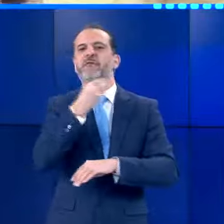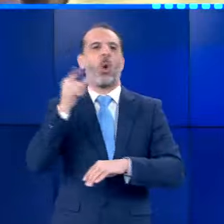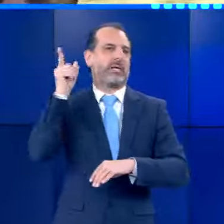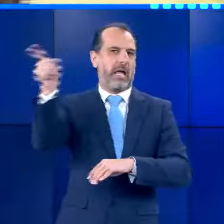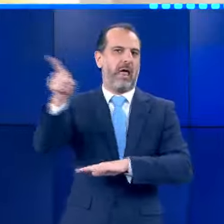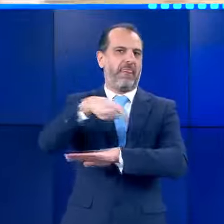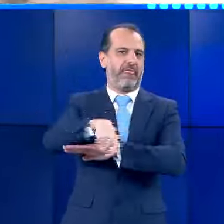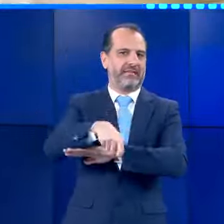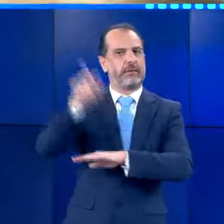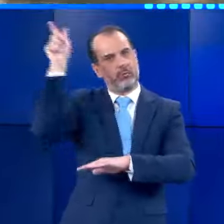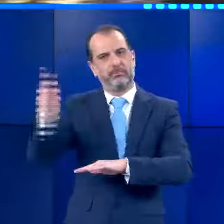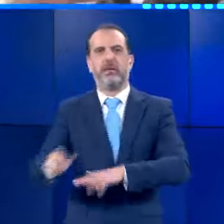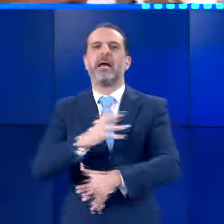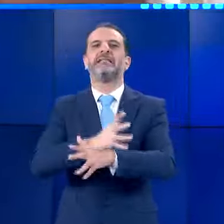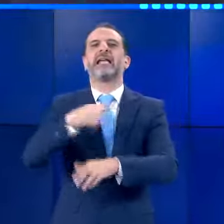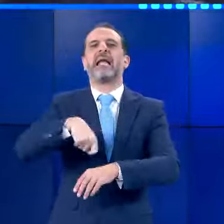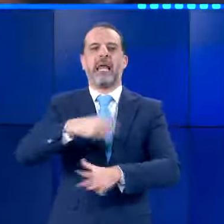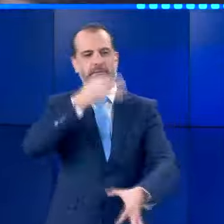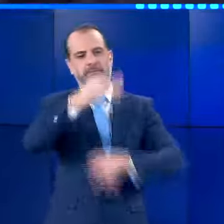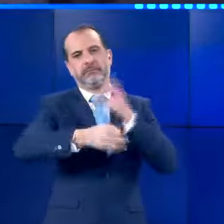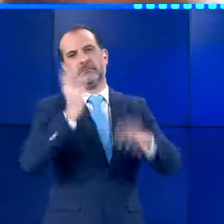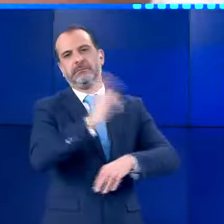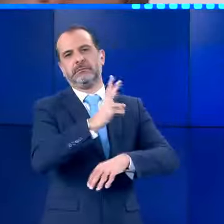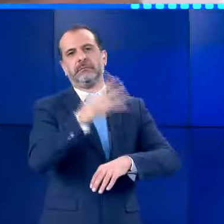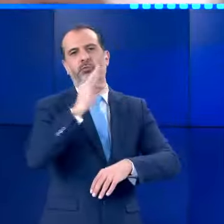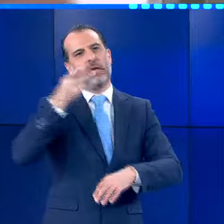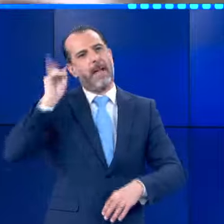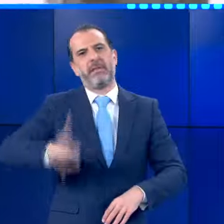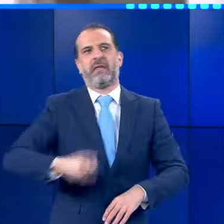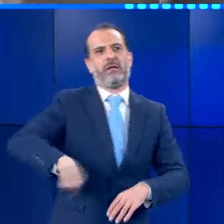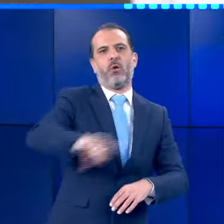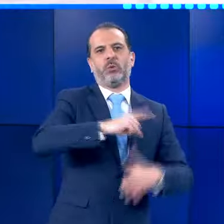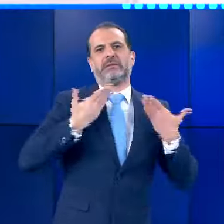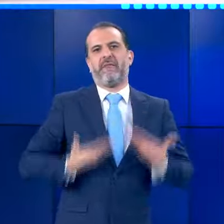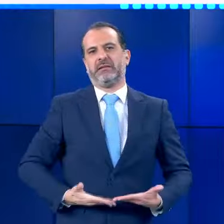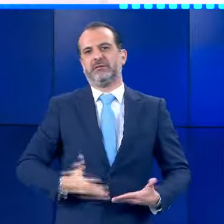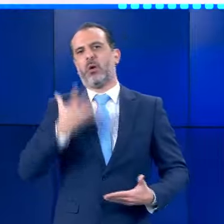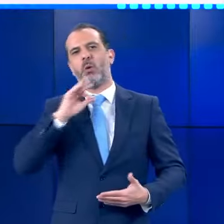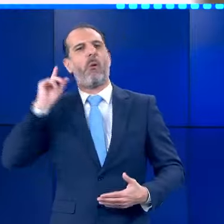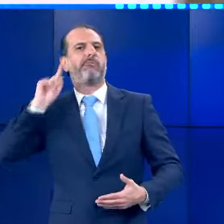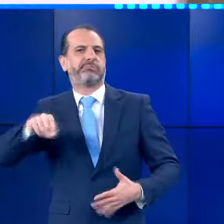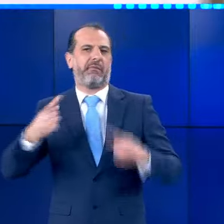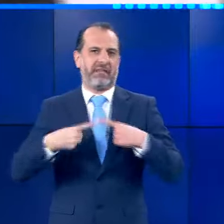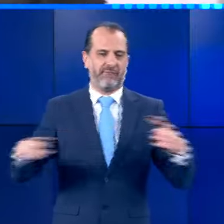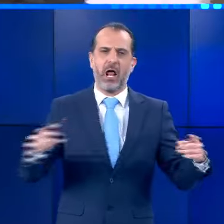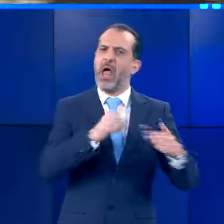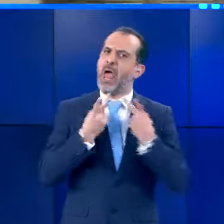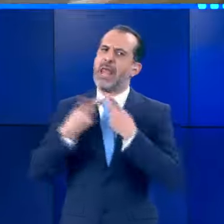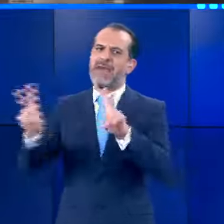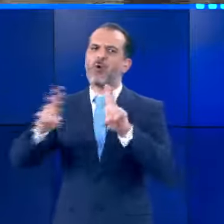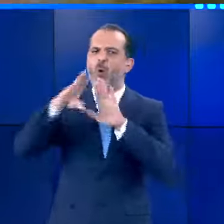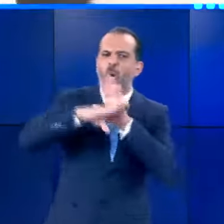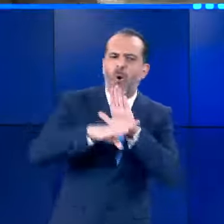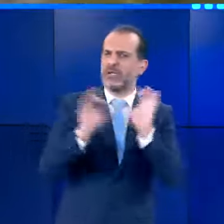Ισαγγελέα πλημελιωδικών, αφού το απαγγέλθηκαν κατηγορίες για κοινώς επικίνδυνη βλάβη και σωματική βλάβη από αμέλεια, αφέθηκε ελεύθερος, χωρίς περιοριστικούς όρους,